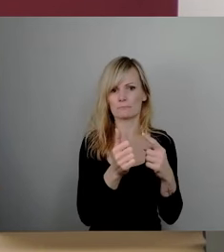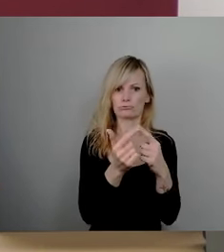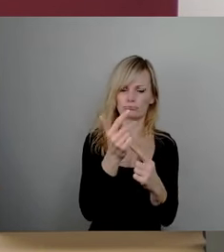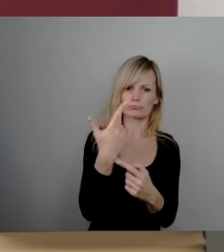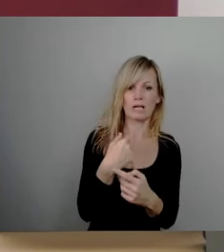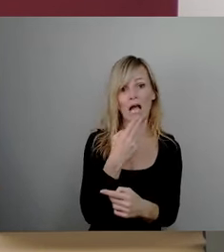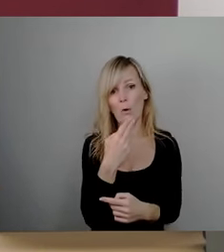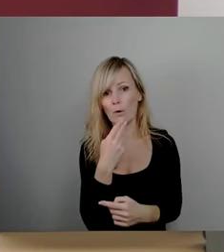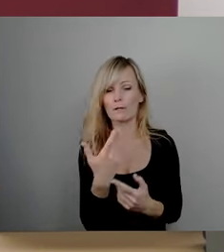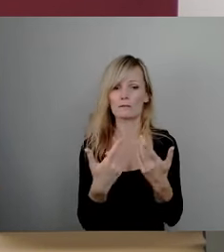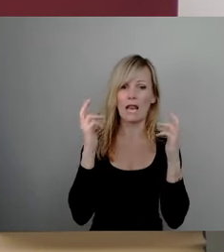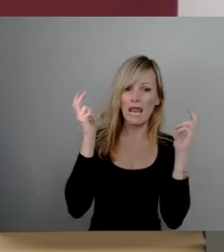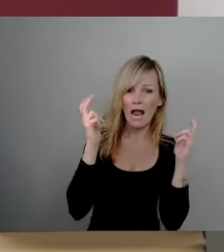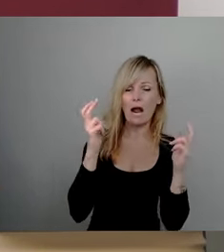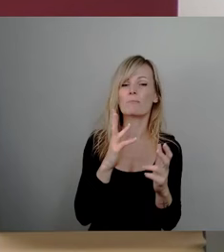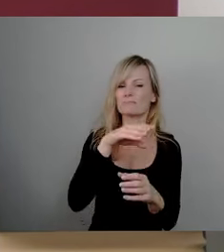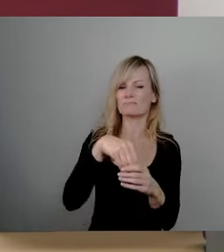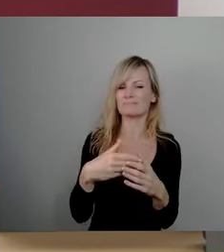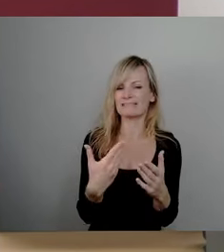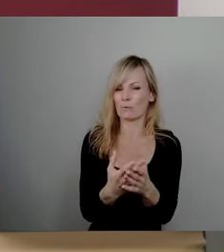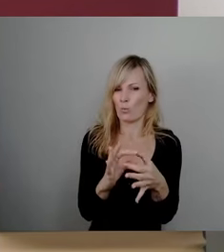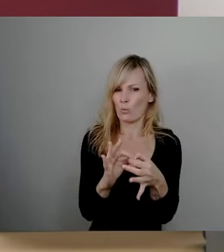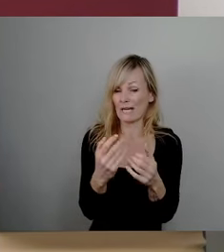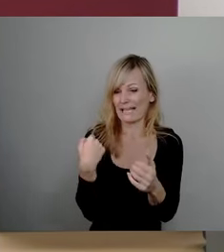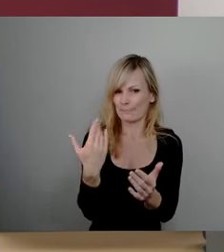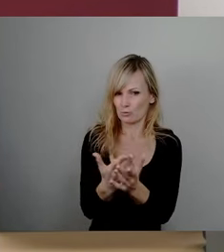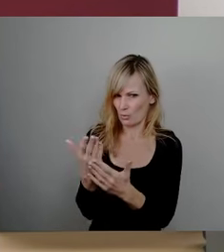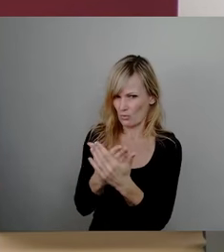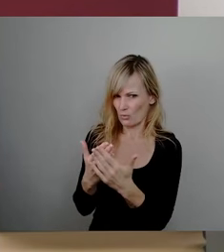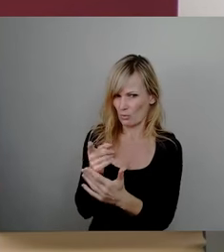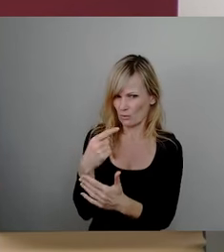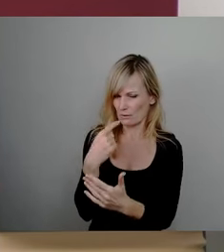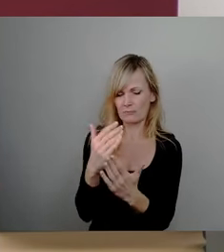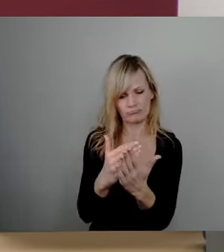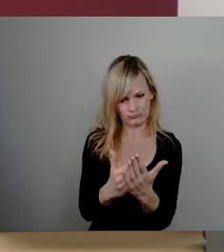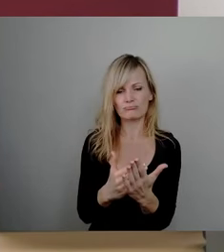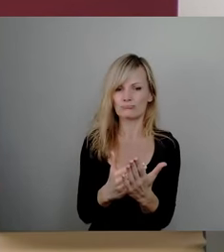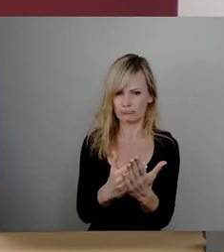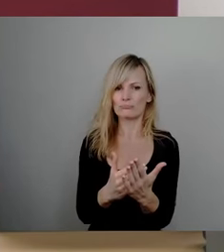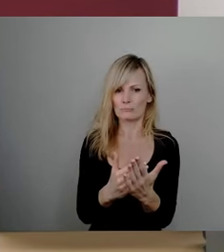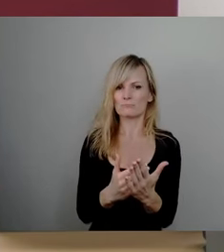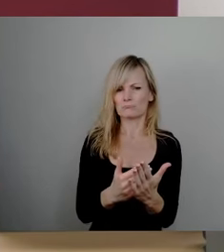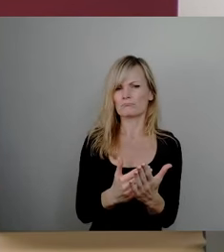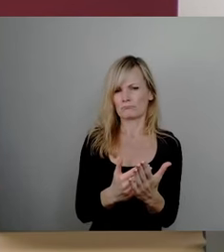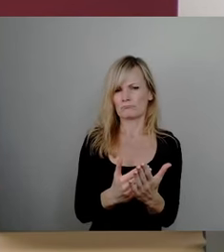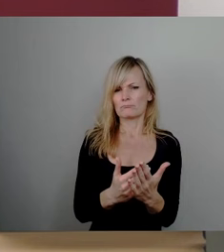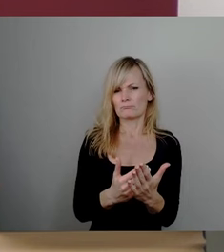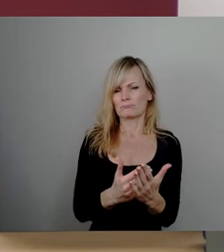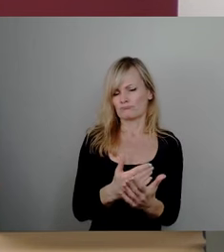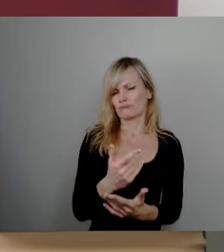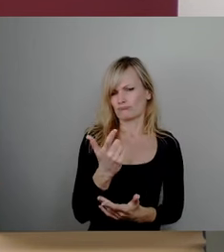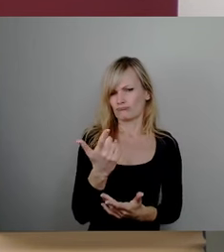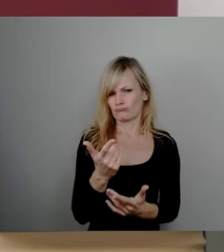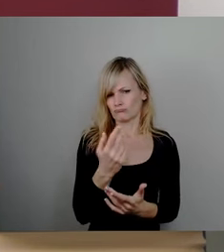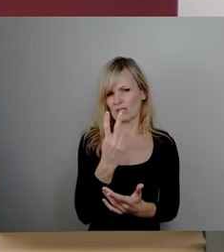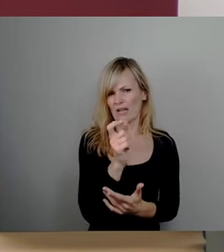Rauchen und Lärm, oft in Tateinheiten, wie Sie es auch beschreiben, aufgezählt mit einer zweistelligen Summe, Nutzung von Spielplätzen